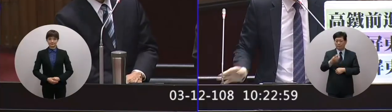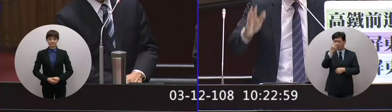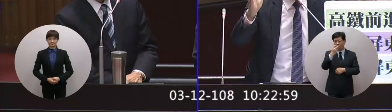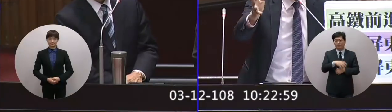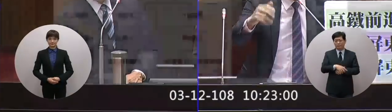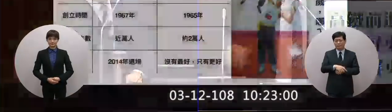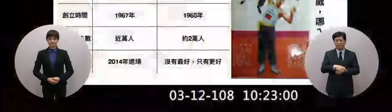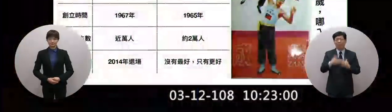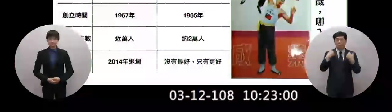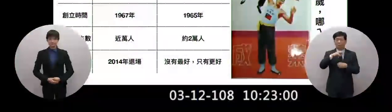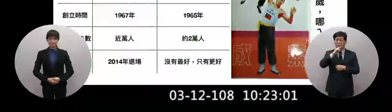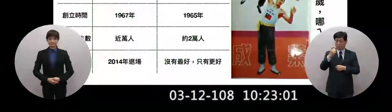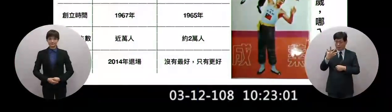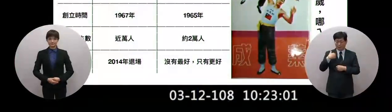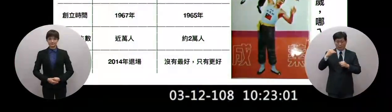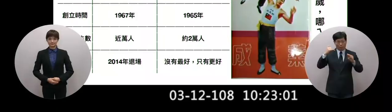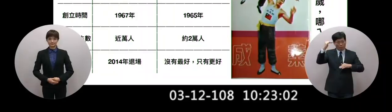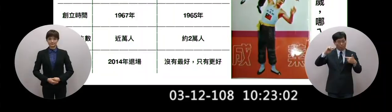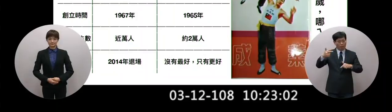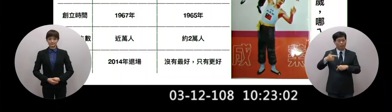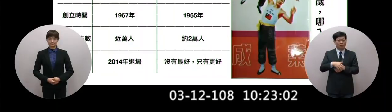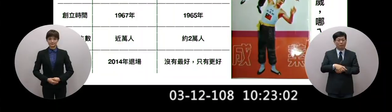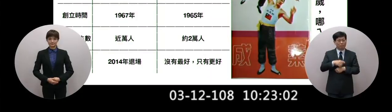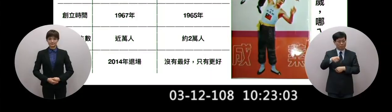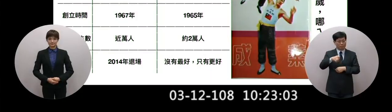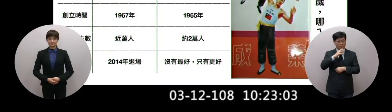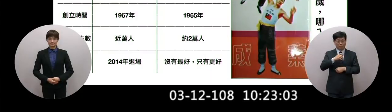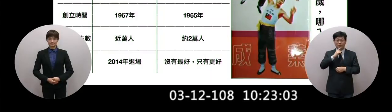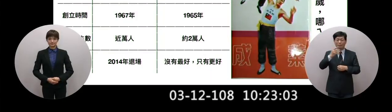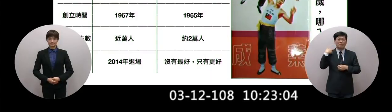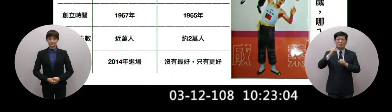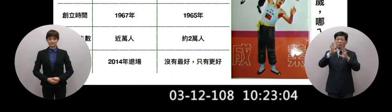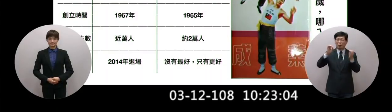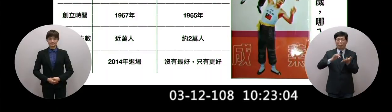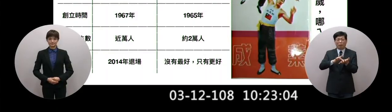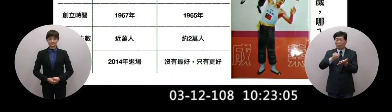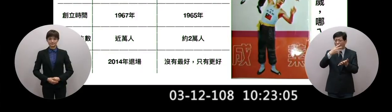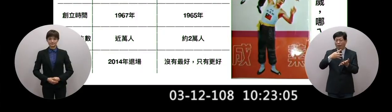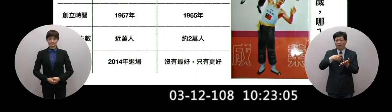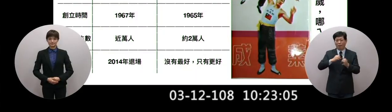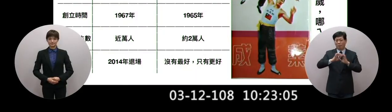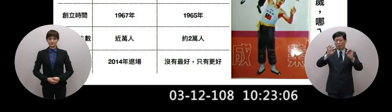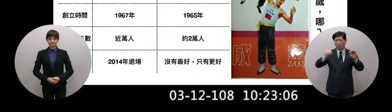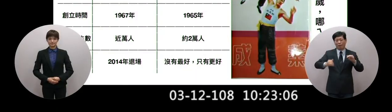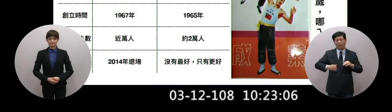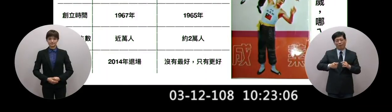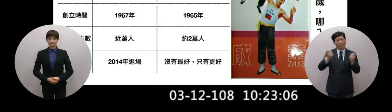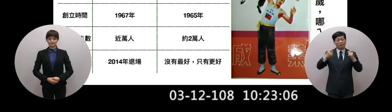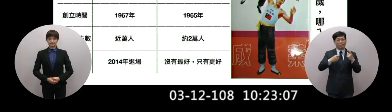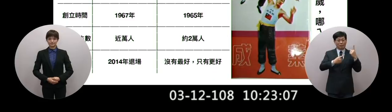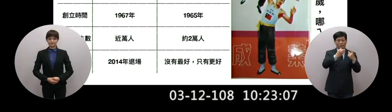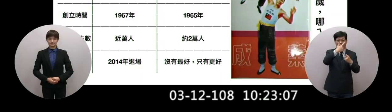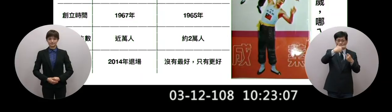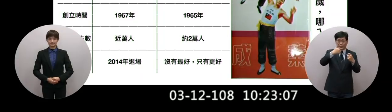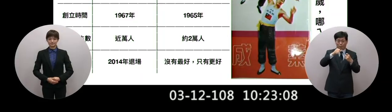人家說平平十八歲大小和差十多這個文工山這個工科九小看得大平平是1965